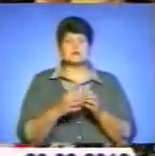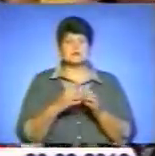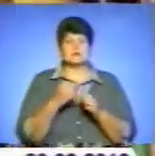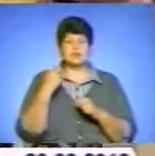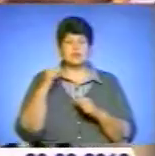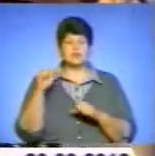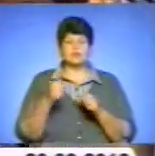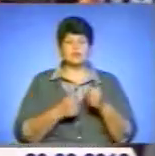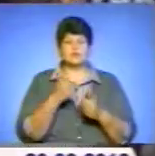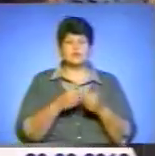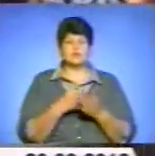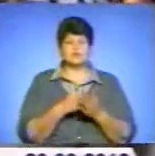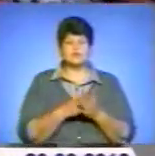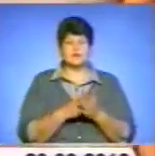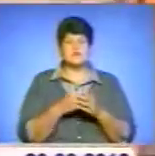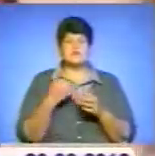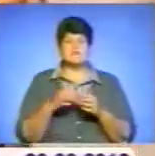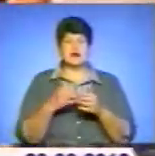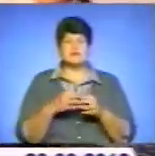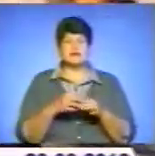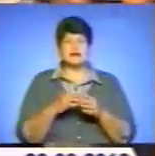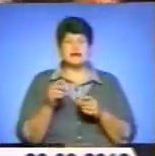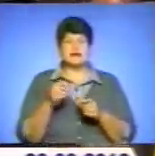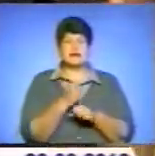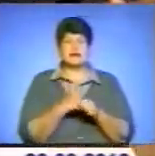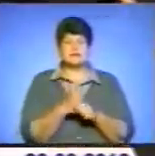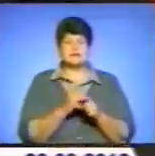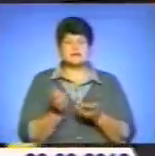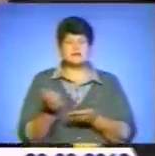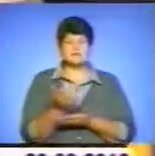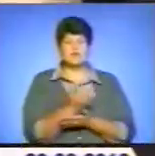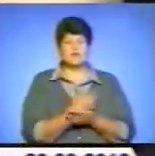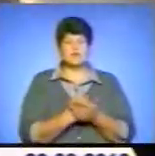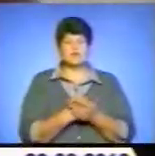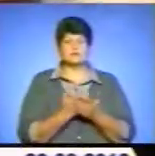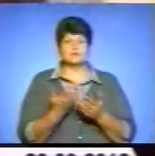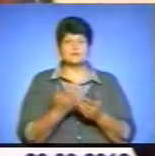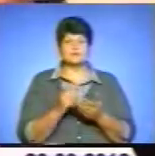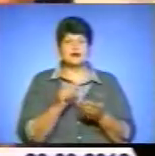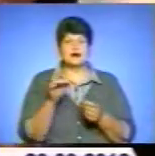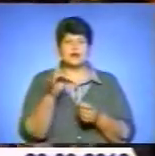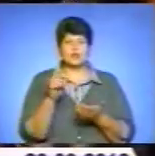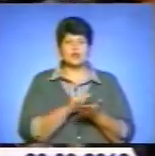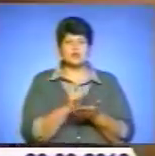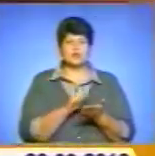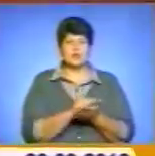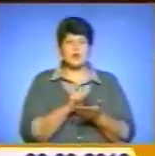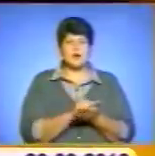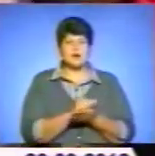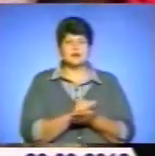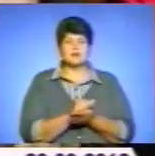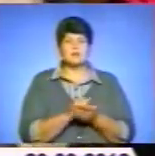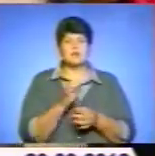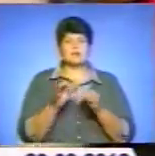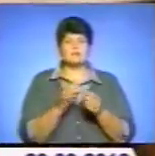конкурсу на фінансування – фабрика лікарських зборів і фіто-препаратів, районна друкарня, проєкт з переробки харчових відходів